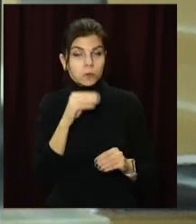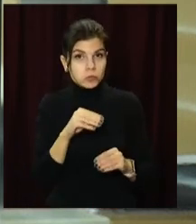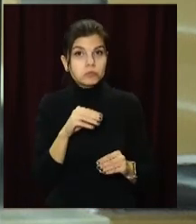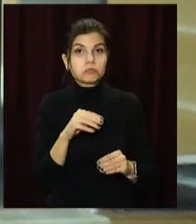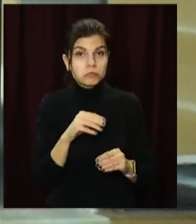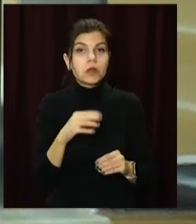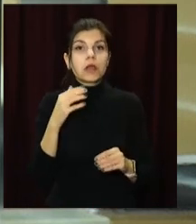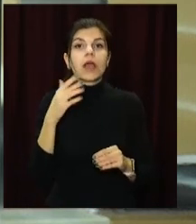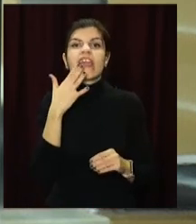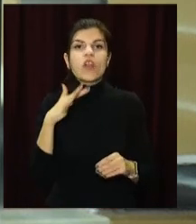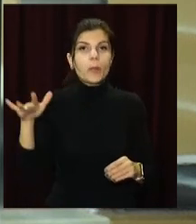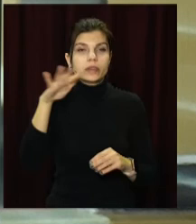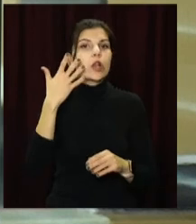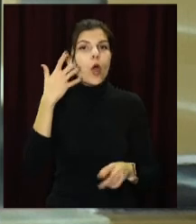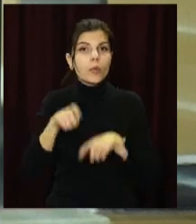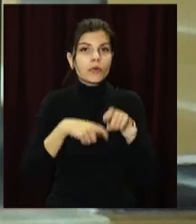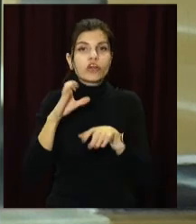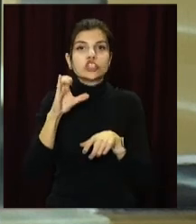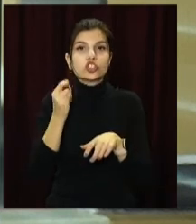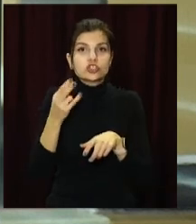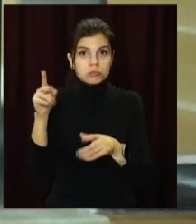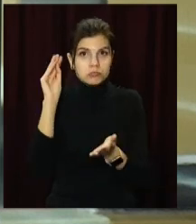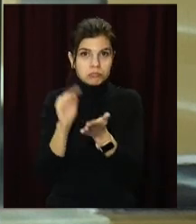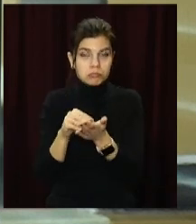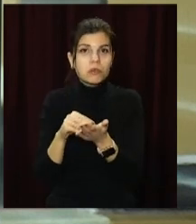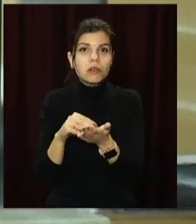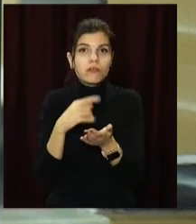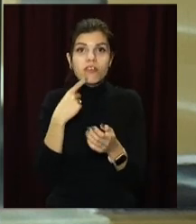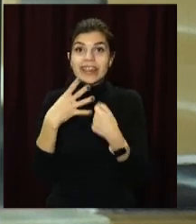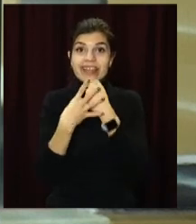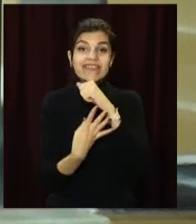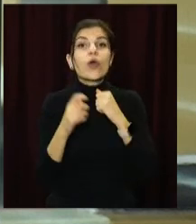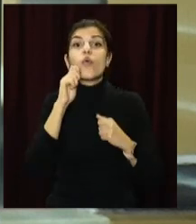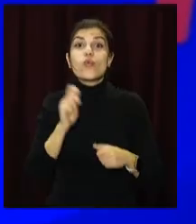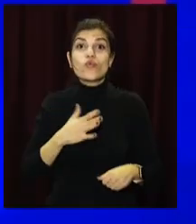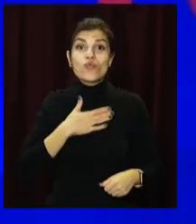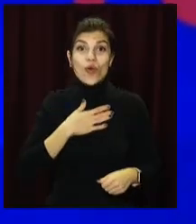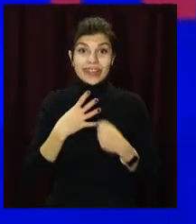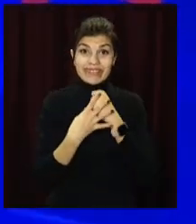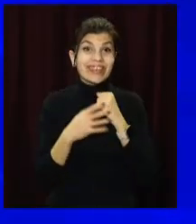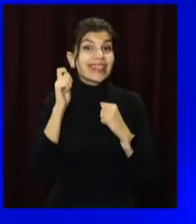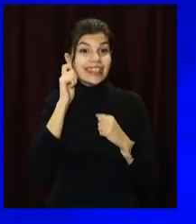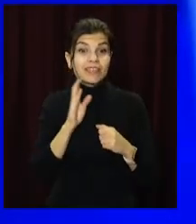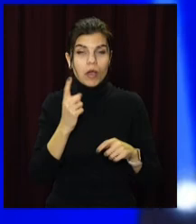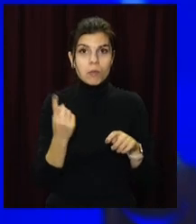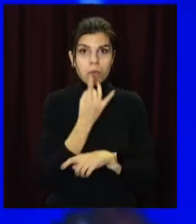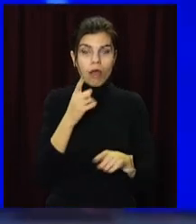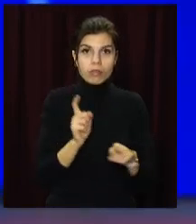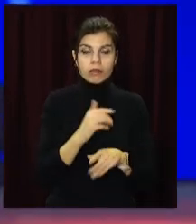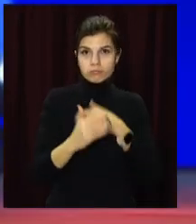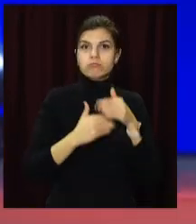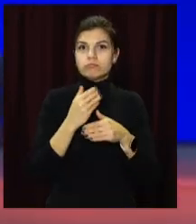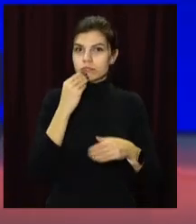Європейської федерації легкої атлетики у січні. Такого визнання 19-річна українська стрибунка удостоїлася вперше у кар'єрі.